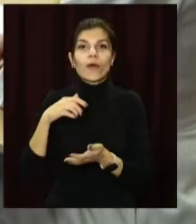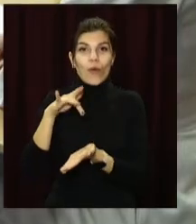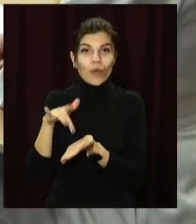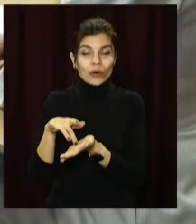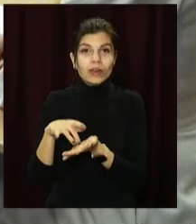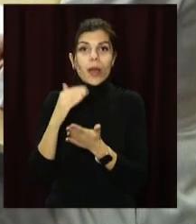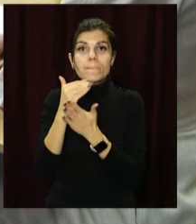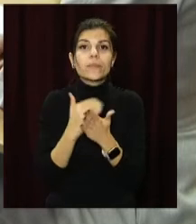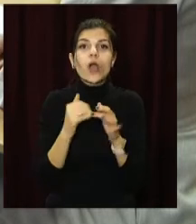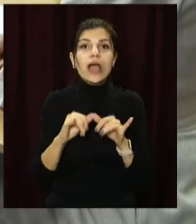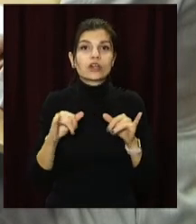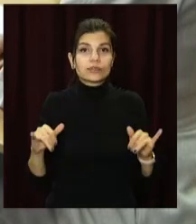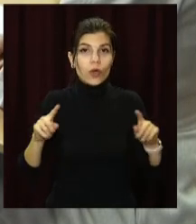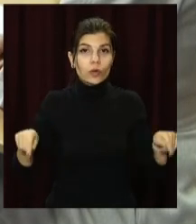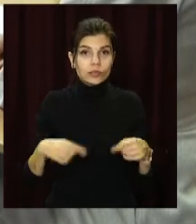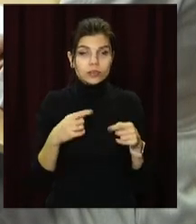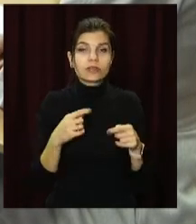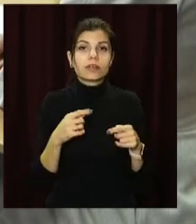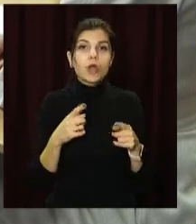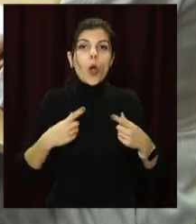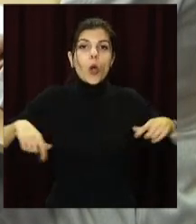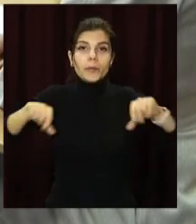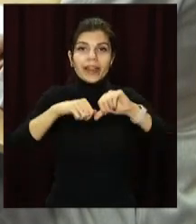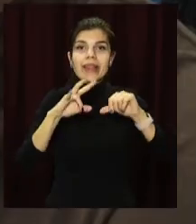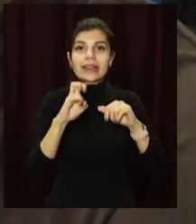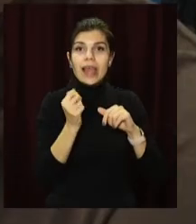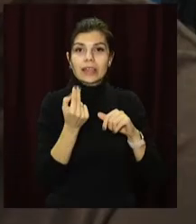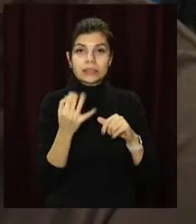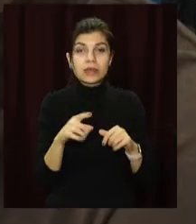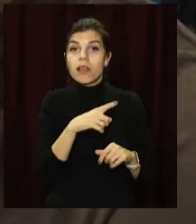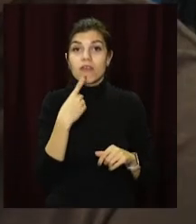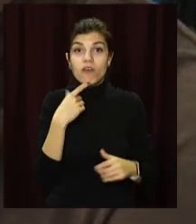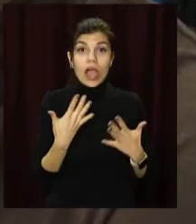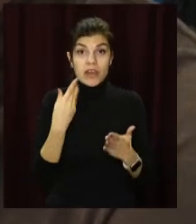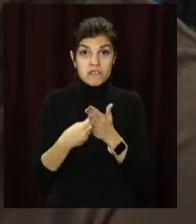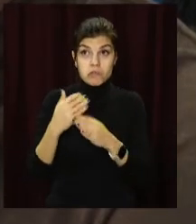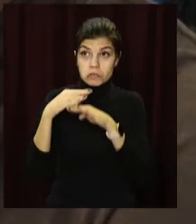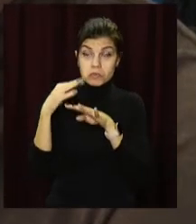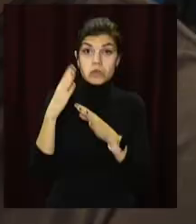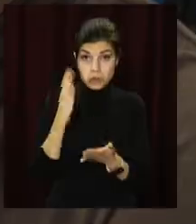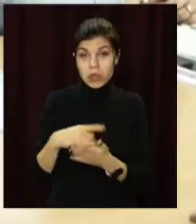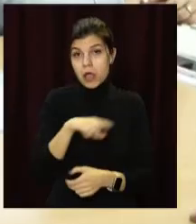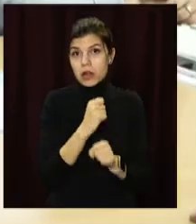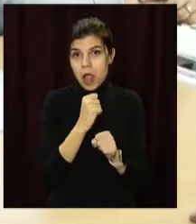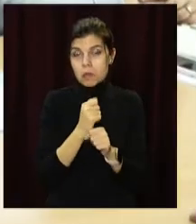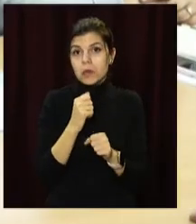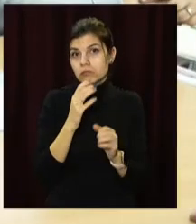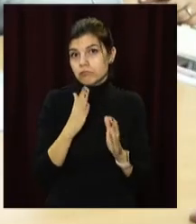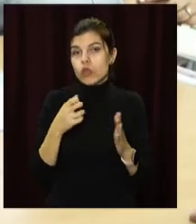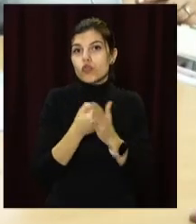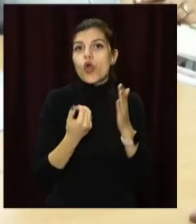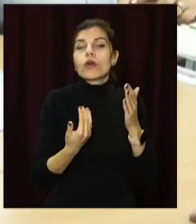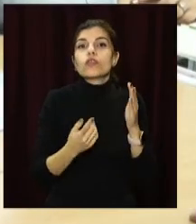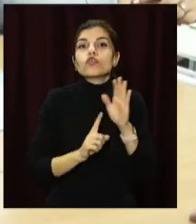експерти програми розвитку організації об'єднаних націй. Міський голова відзначив, при належному фінансуванні роботи зможуть завершити до початку